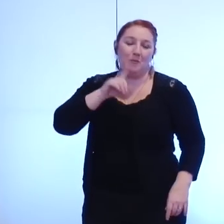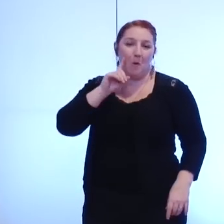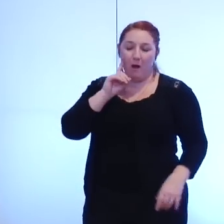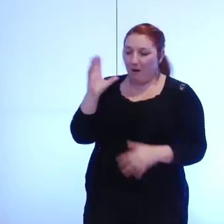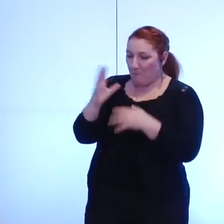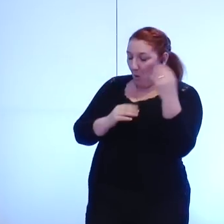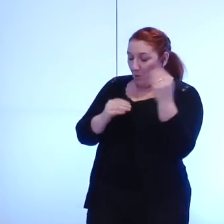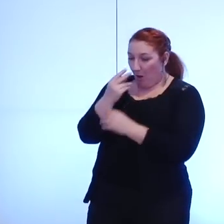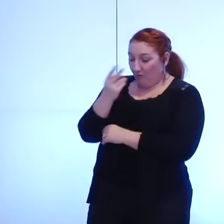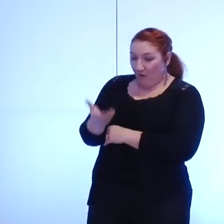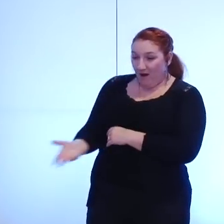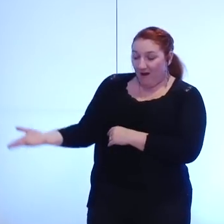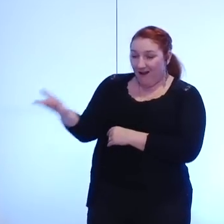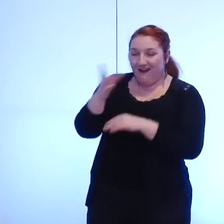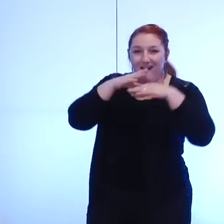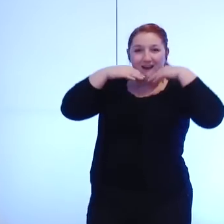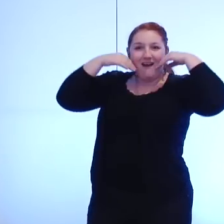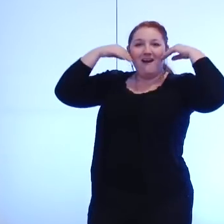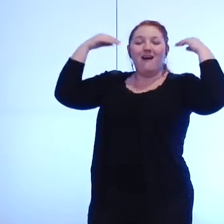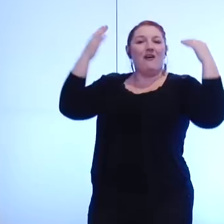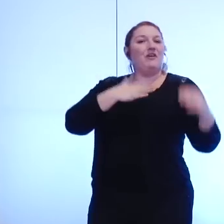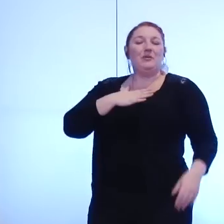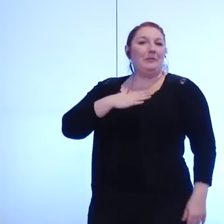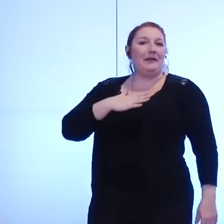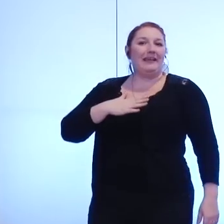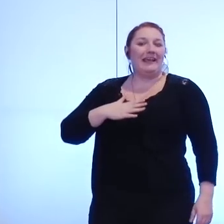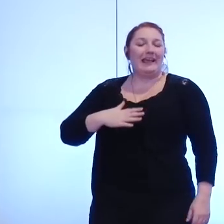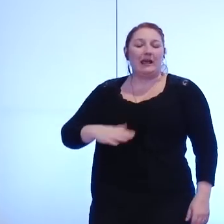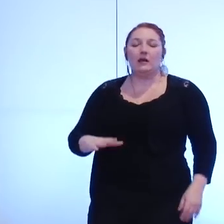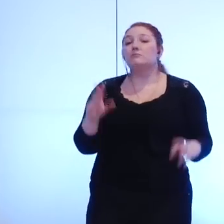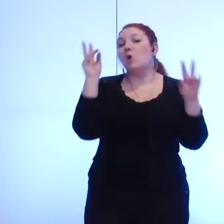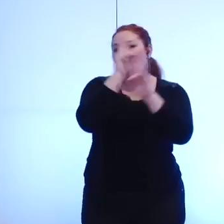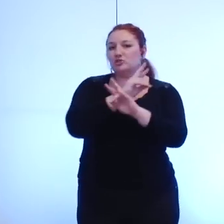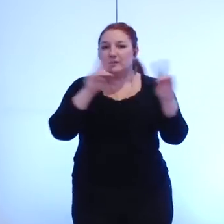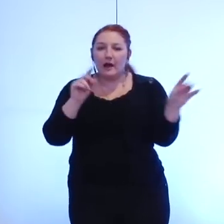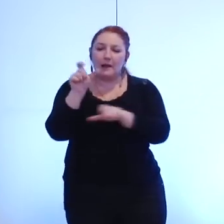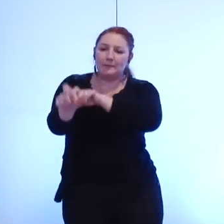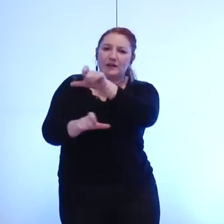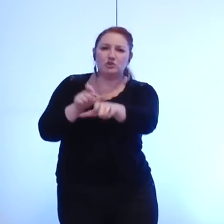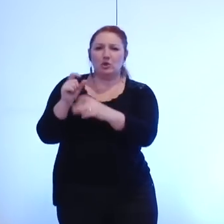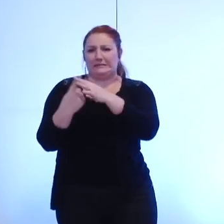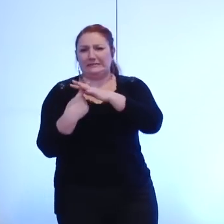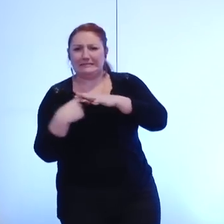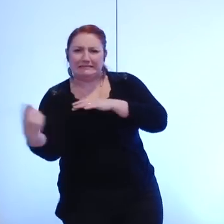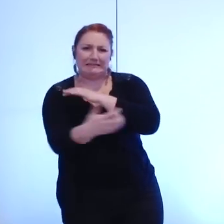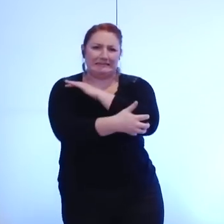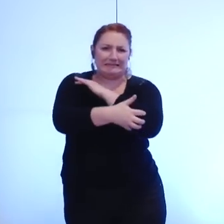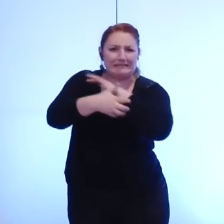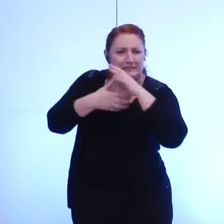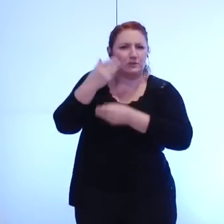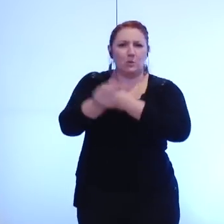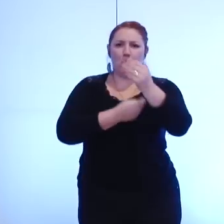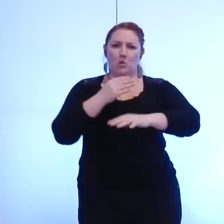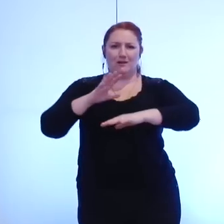les voir heureux. Et d'une manière générale, qu'il s'agisse des plus démunis, qu'il s'agisse de nos quartiers